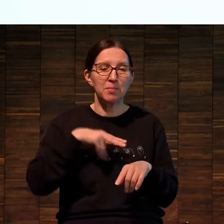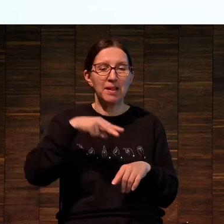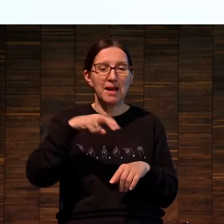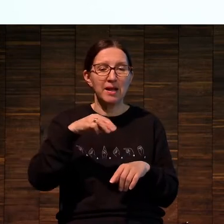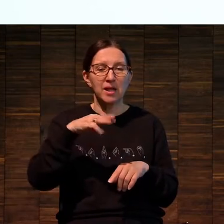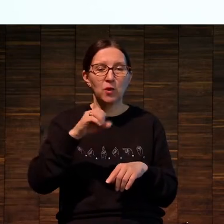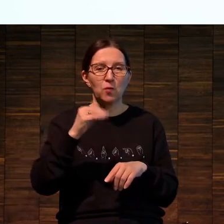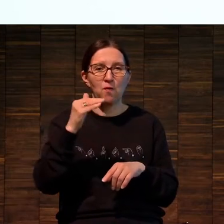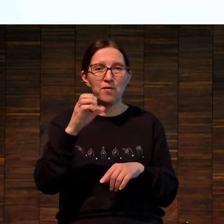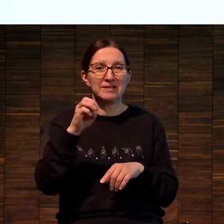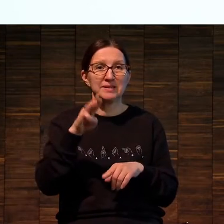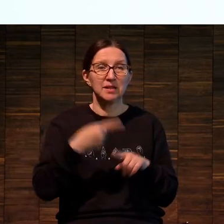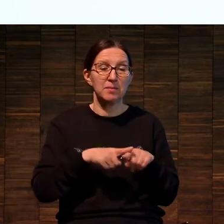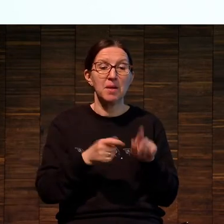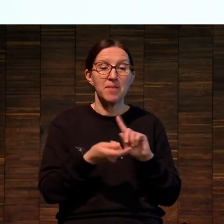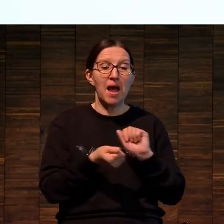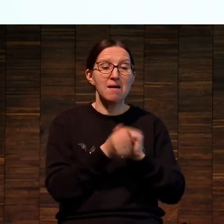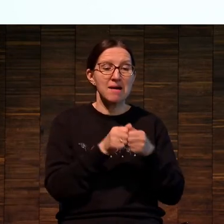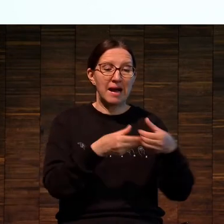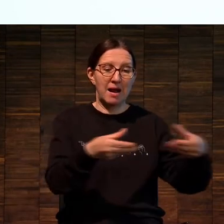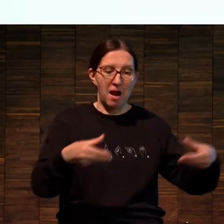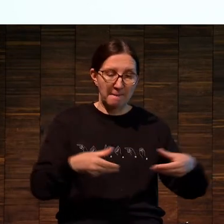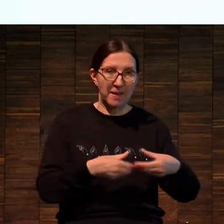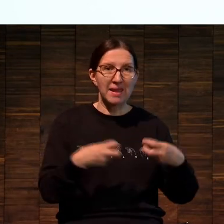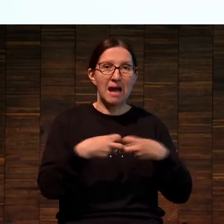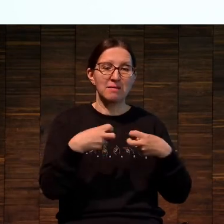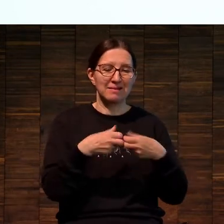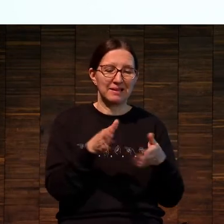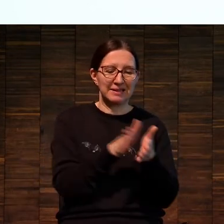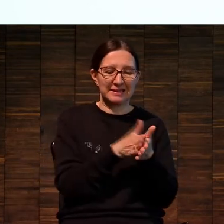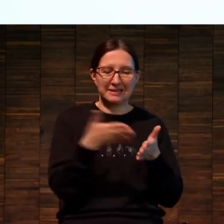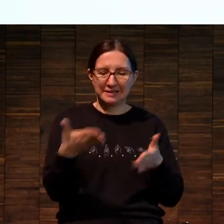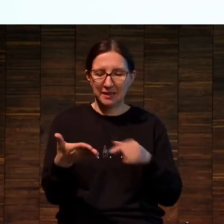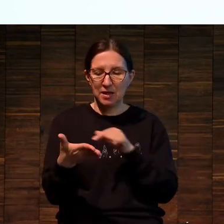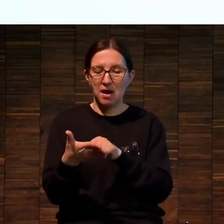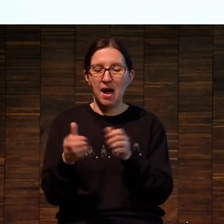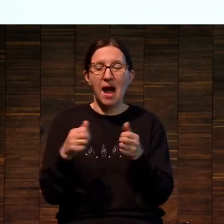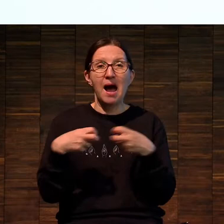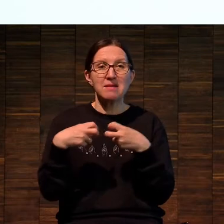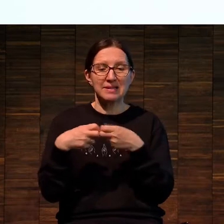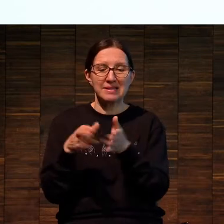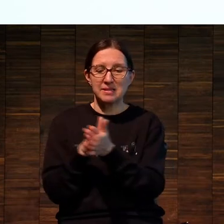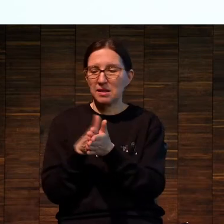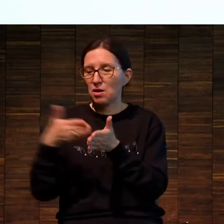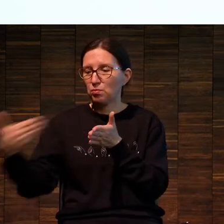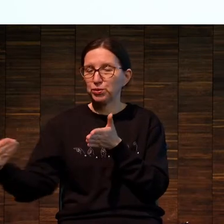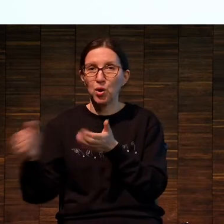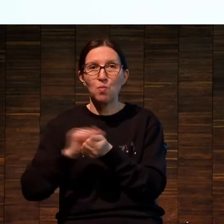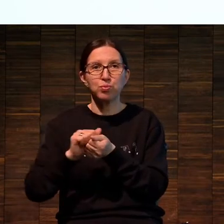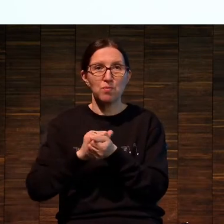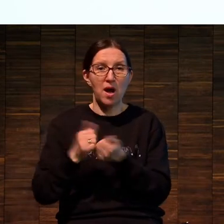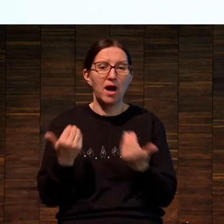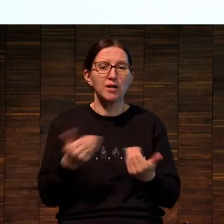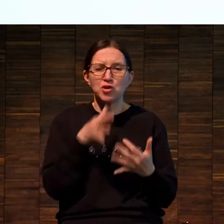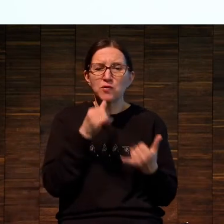то есть овсет с камня на резину, с резины на бумагу. А тот овсет, который мы сейчас имеем, — это овсет с алюминиевых